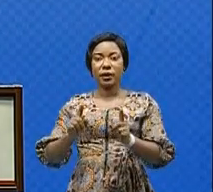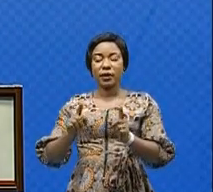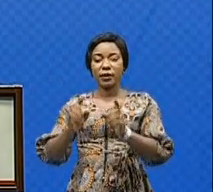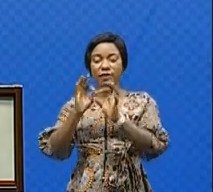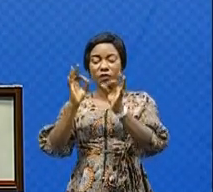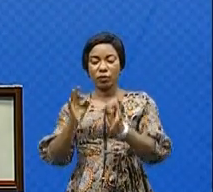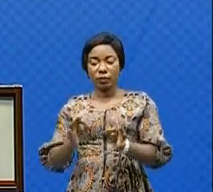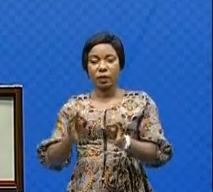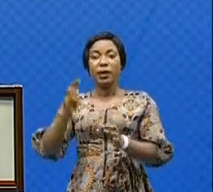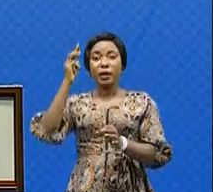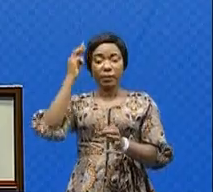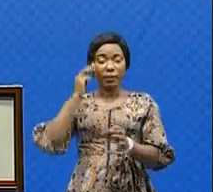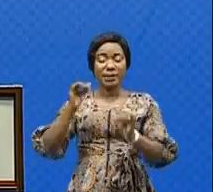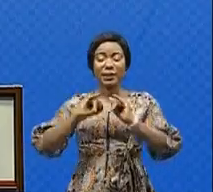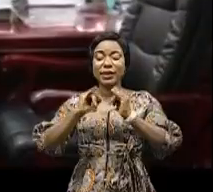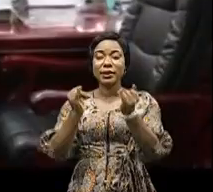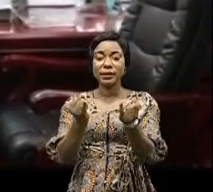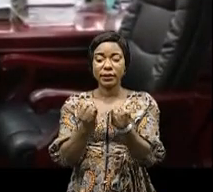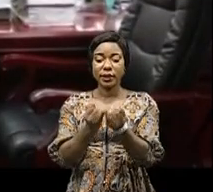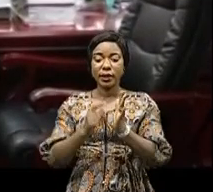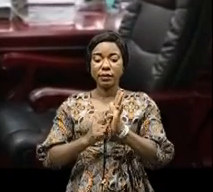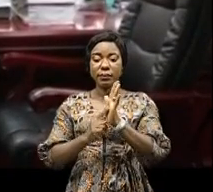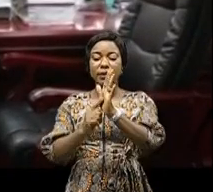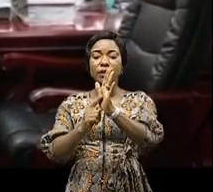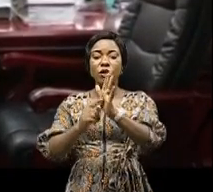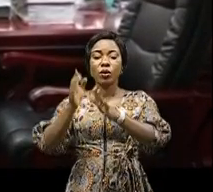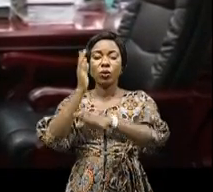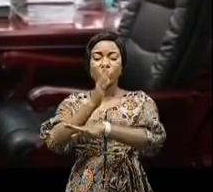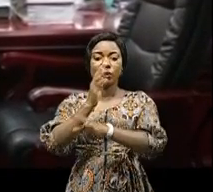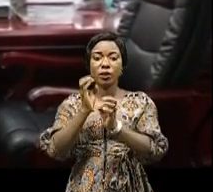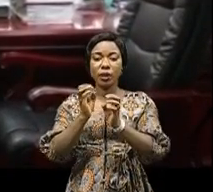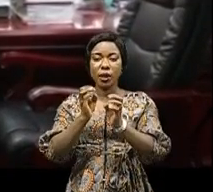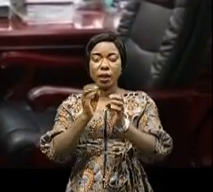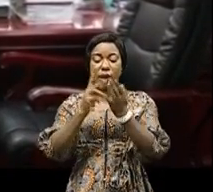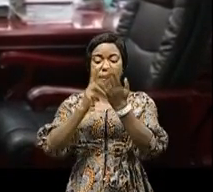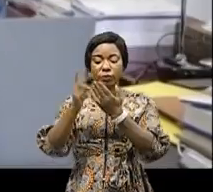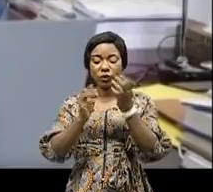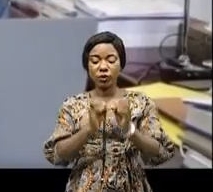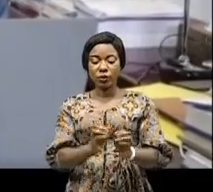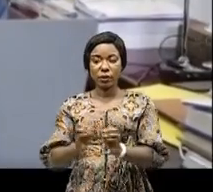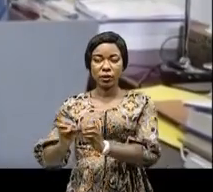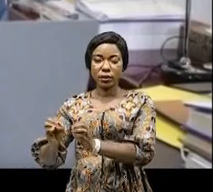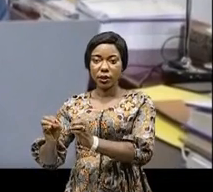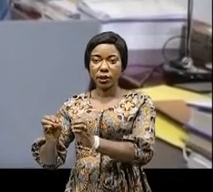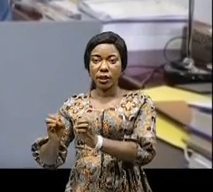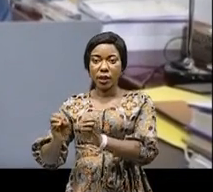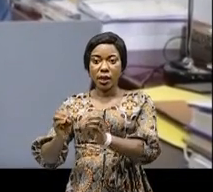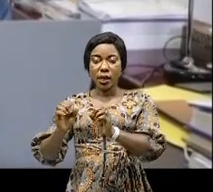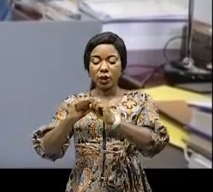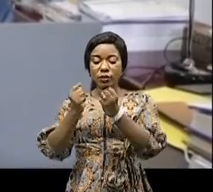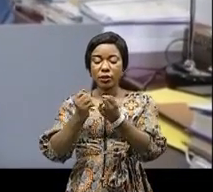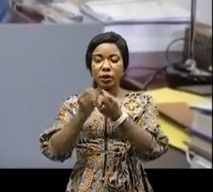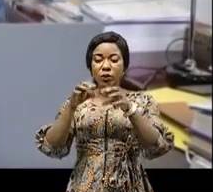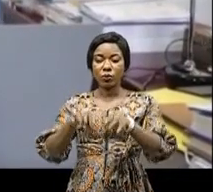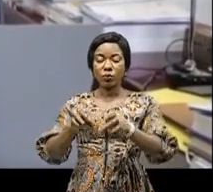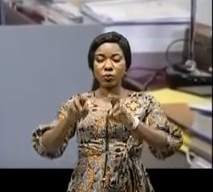Le ministre de l'Industrie a présenté au Conseil le projet d'organisation de DRC Africa Business Forum sous